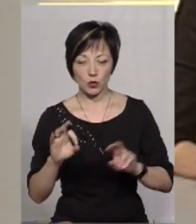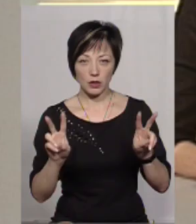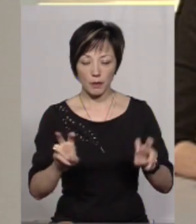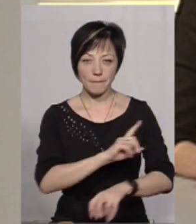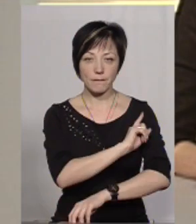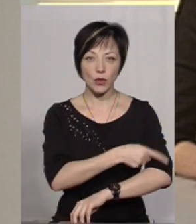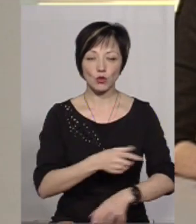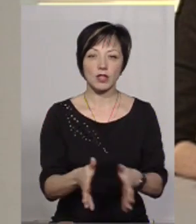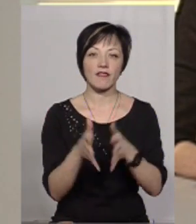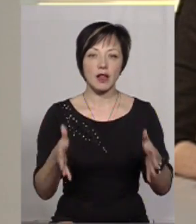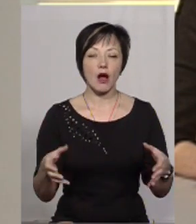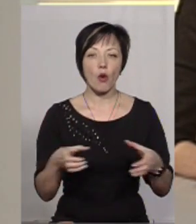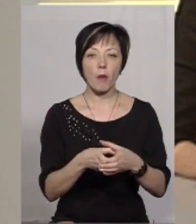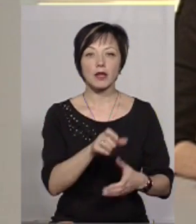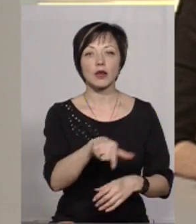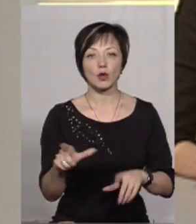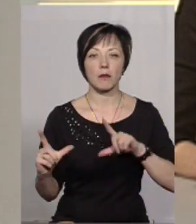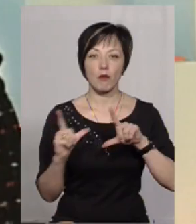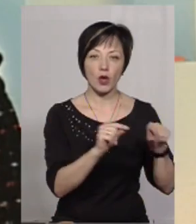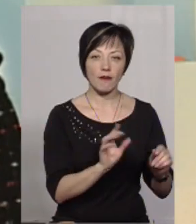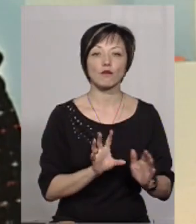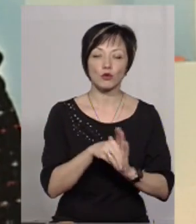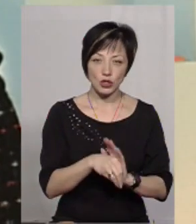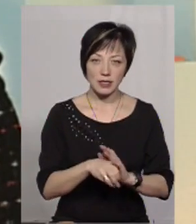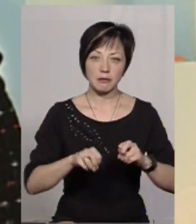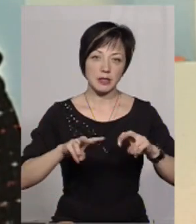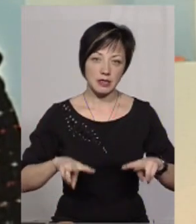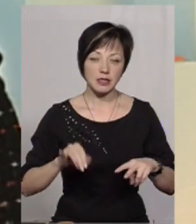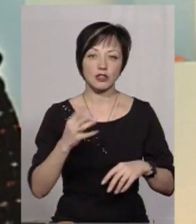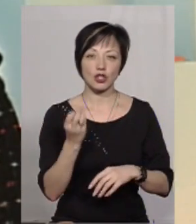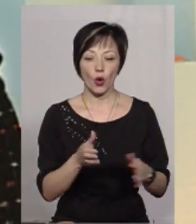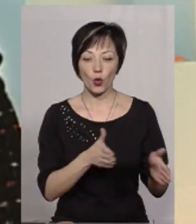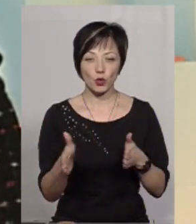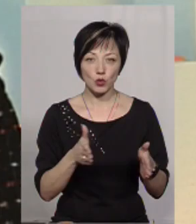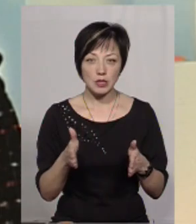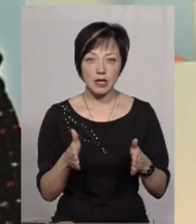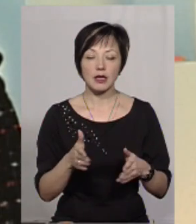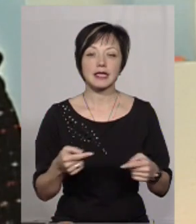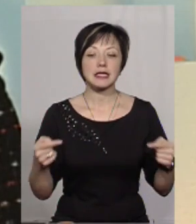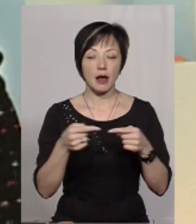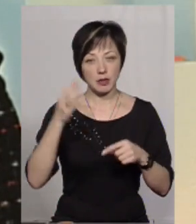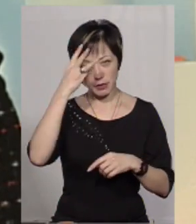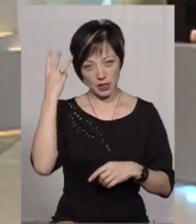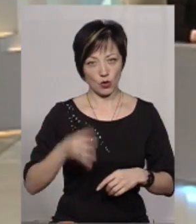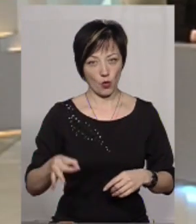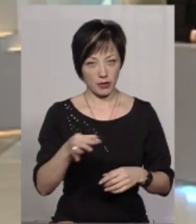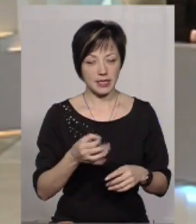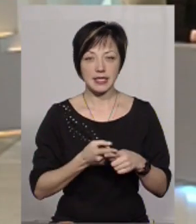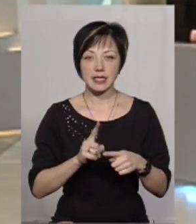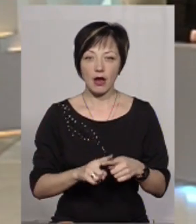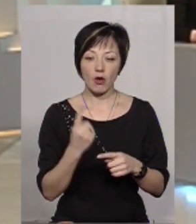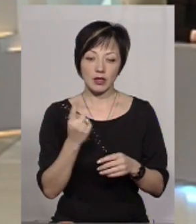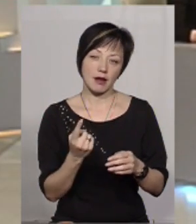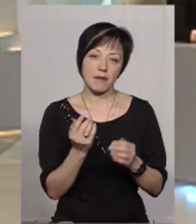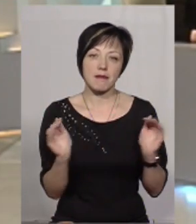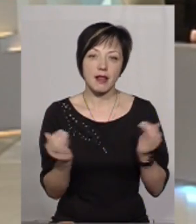така потужна команда людей, поїхали в тому числі фахівці, і ще готуються фахівці саме з Хмельницької області. Це як